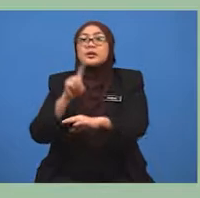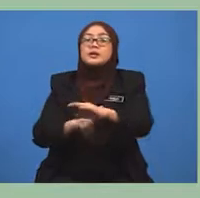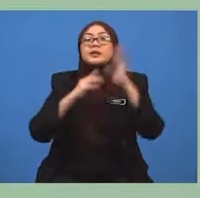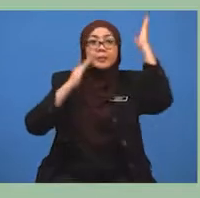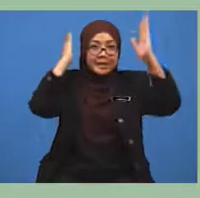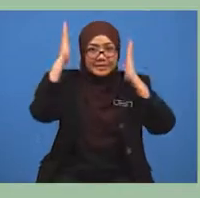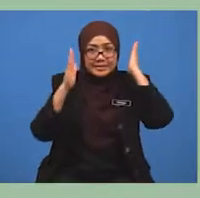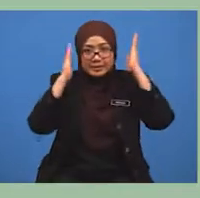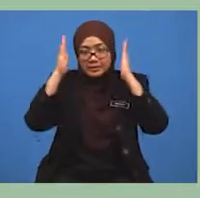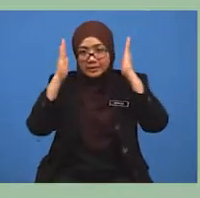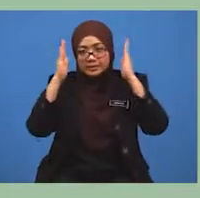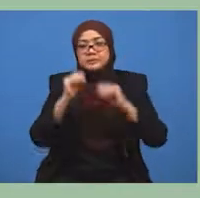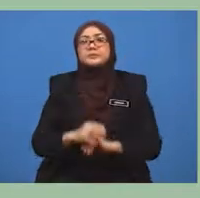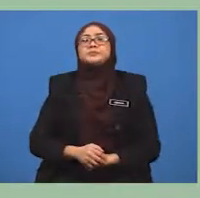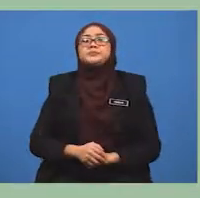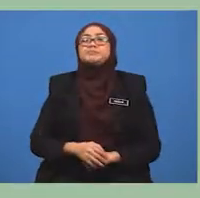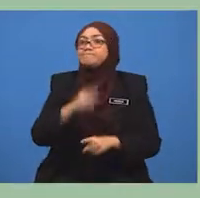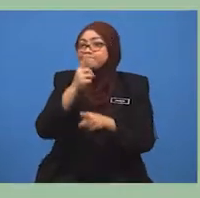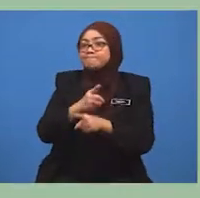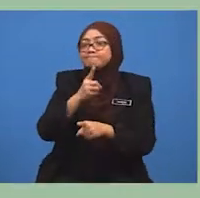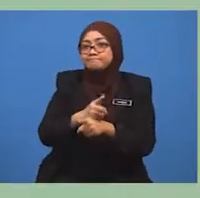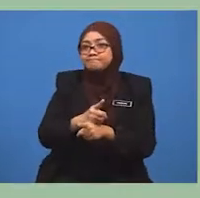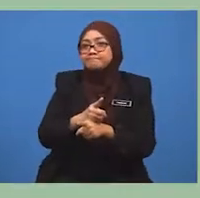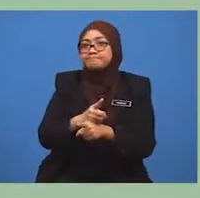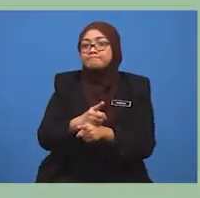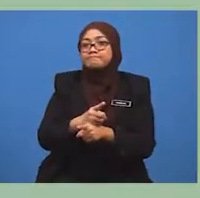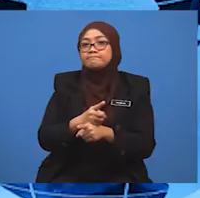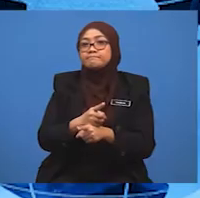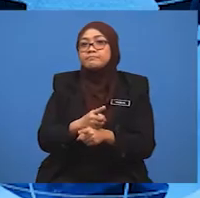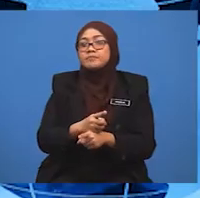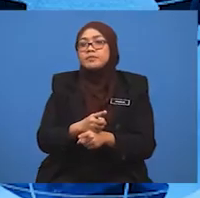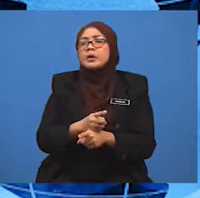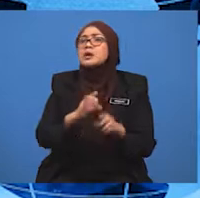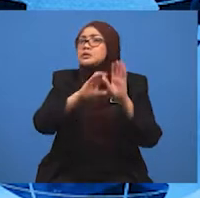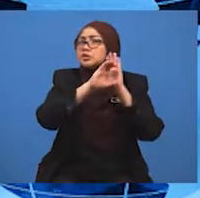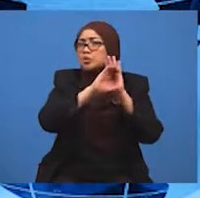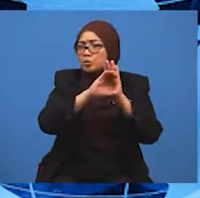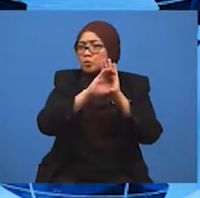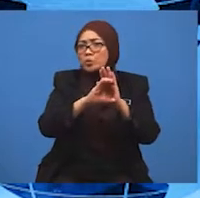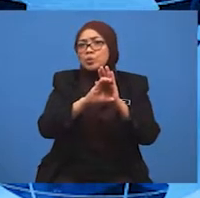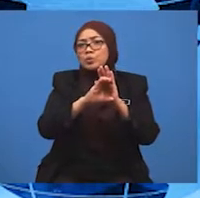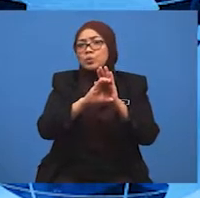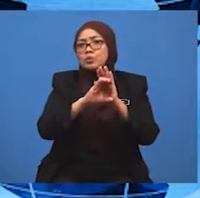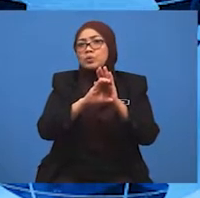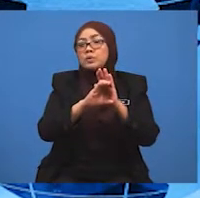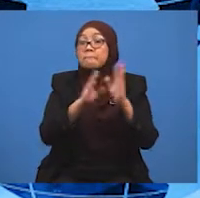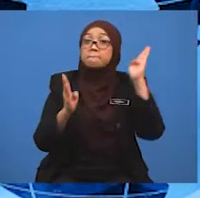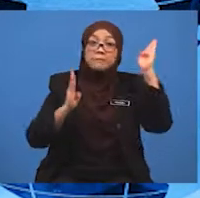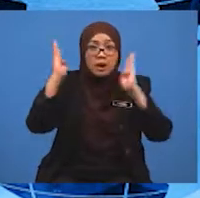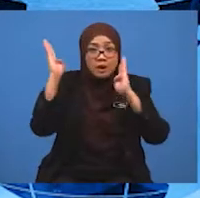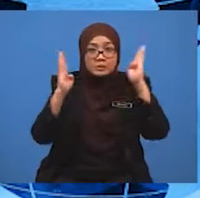Bagus! Tepat sekali murid-murid. Murid-murid, contohnya ialah bas,